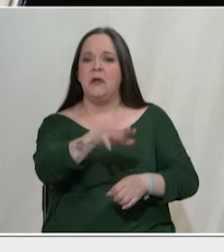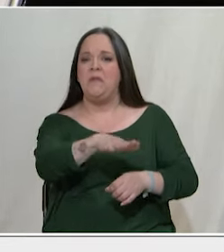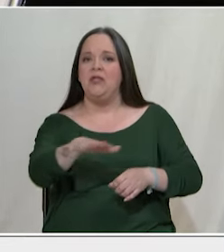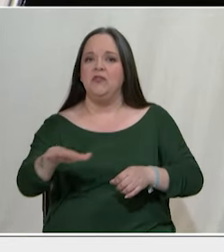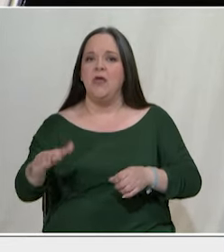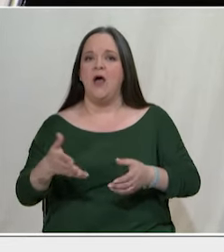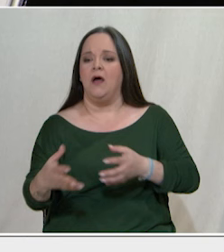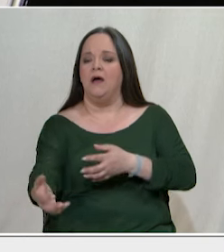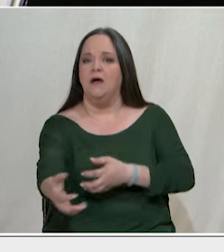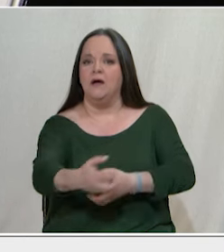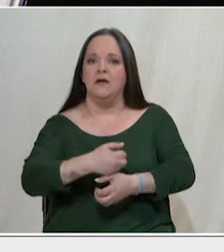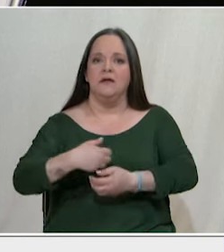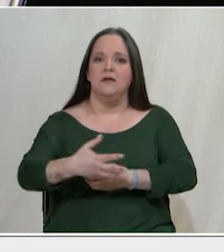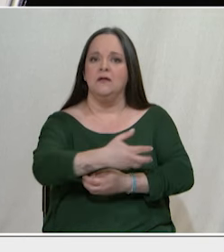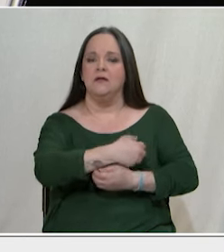τα χέρια.